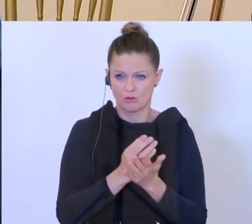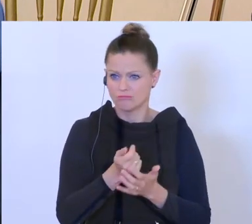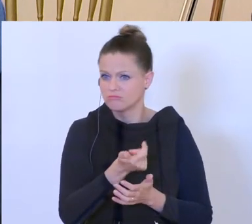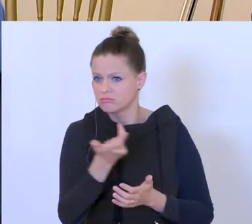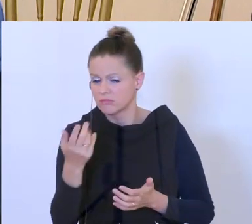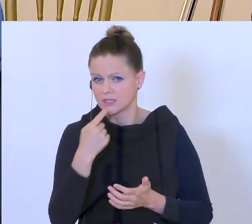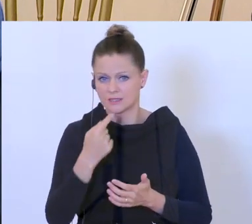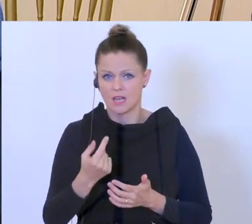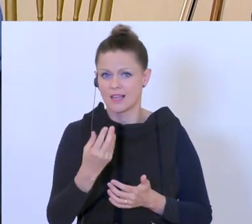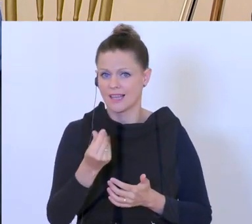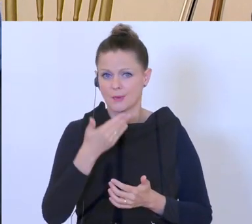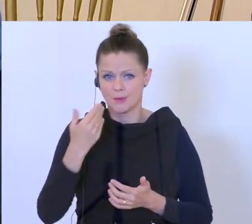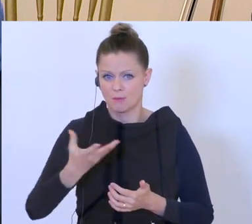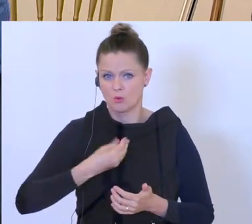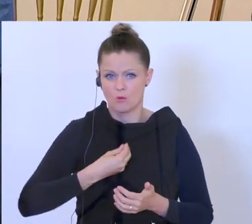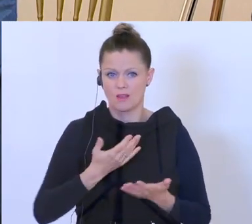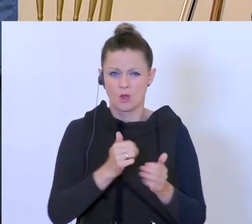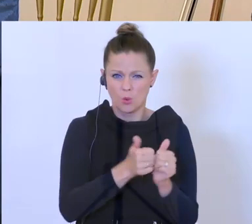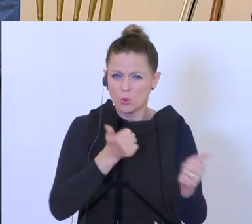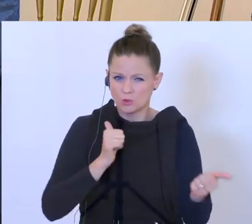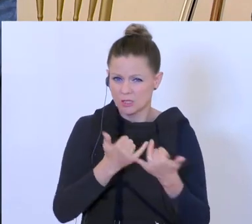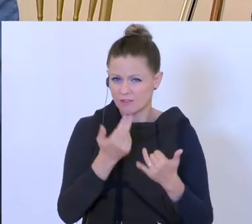Wie viel, wie weit ist man da im Rückstand? Vielen Dank.